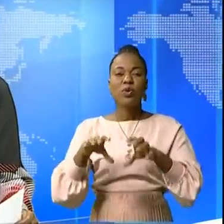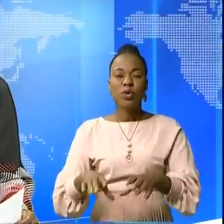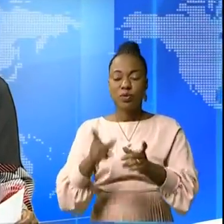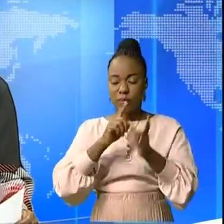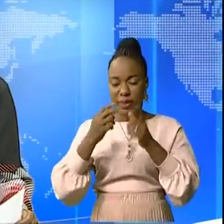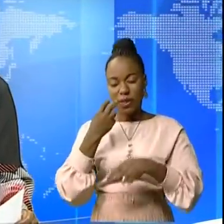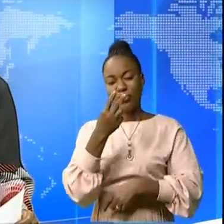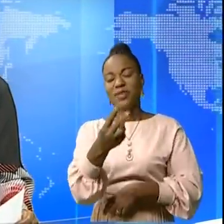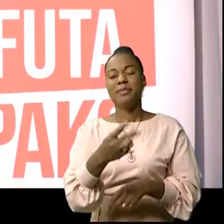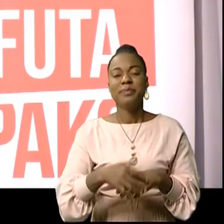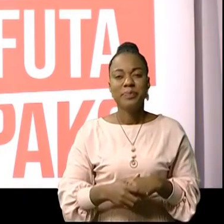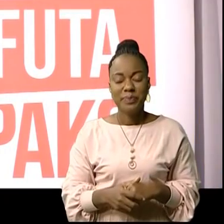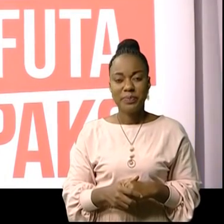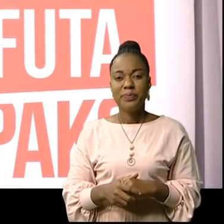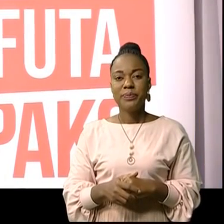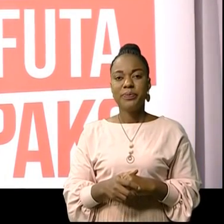dans ce reportage.